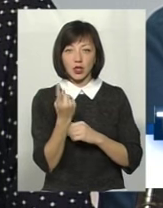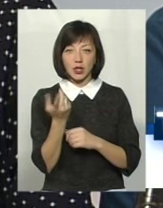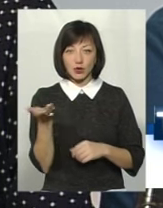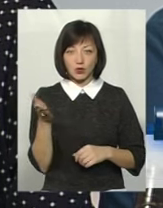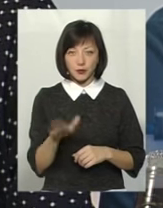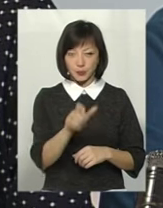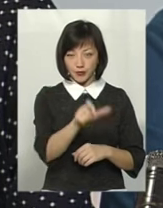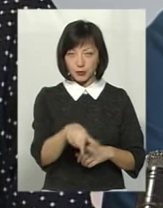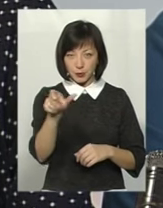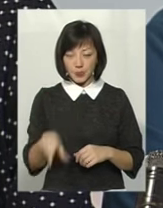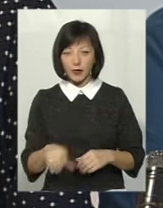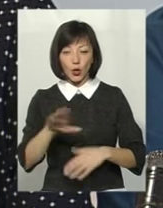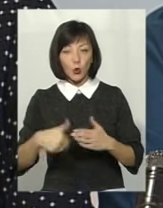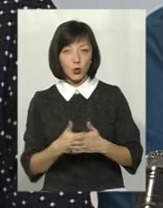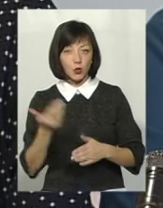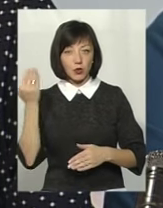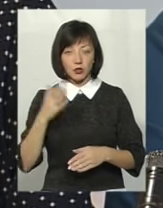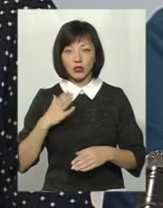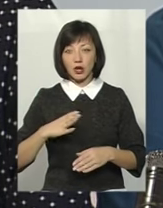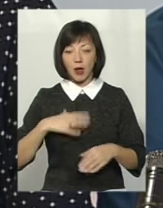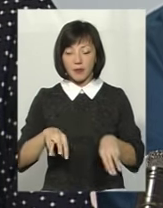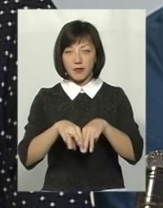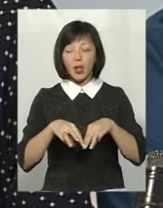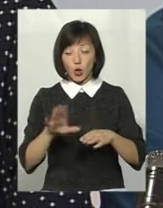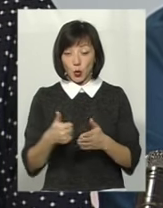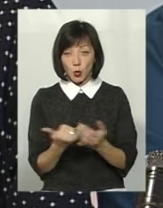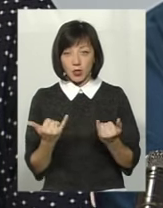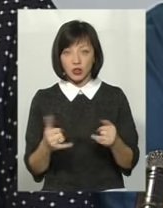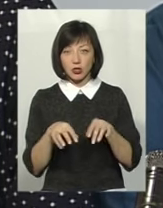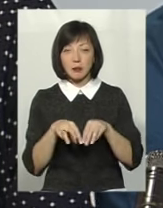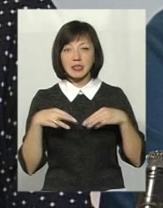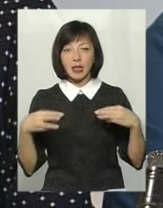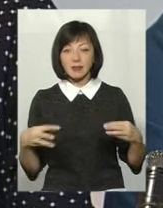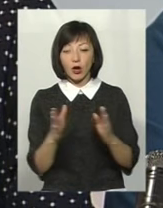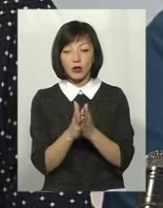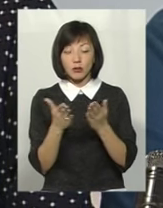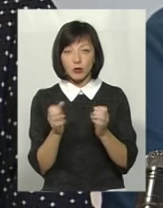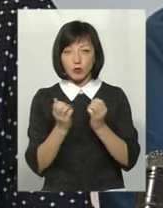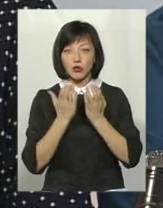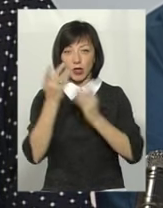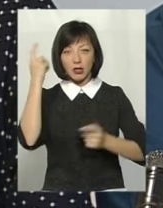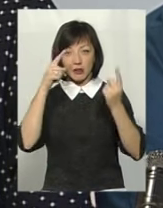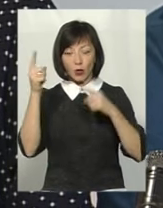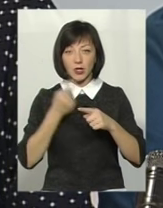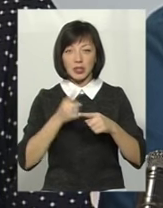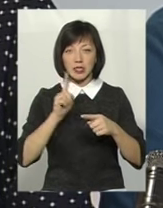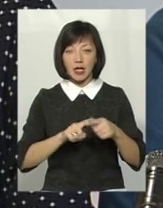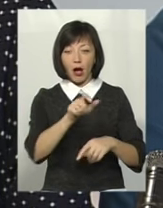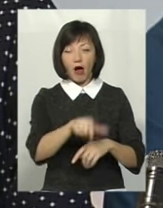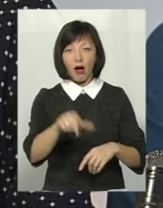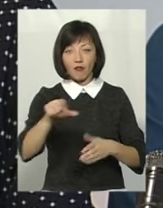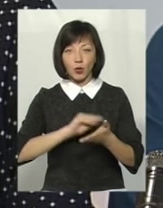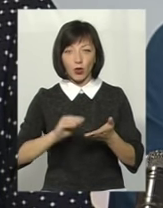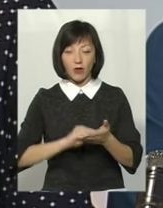До сих пір ми чекаємо від Міністерства Хрестоматію для читання, де можна прочитати твори цих авторів.